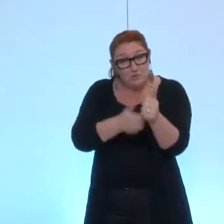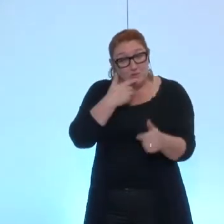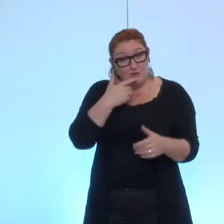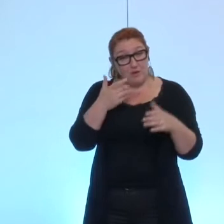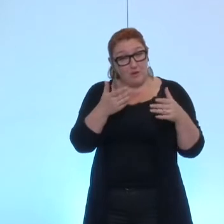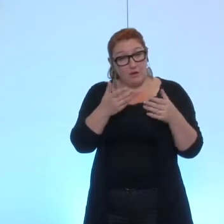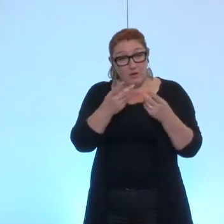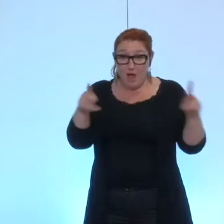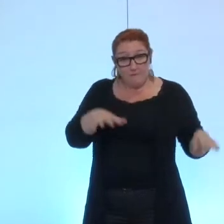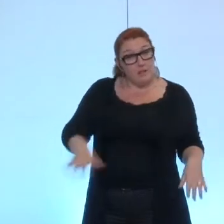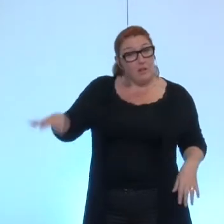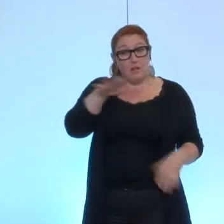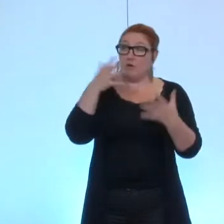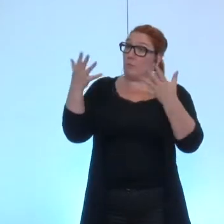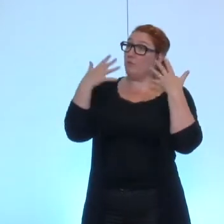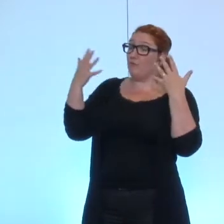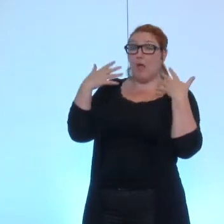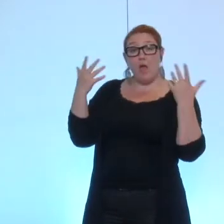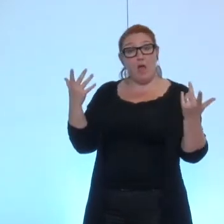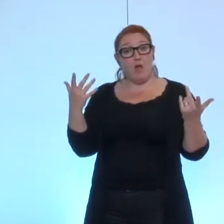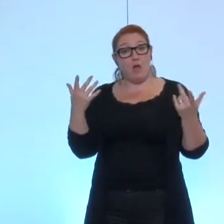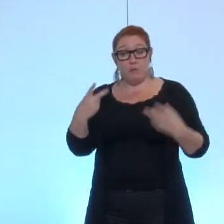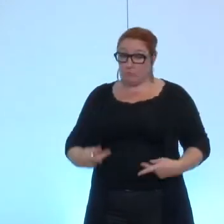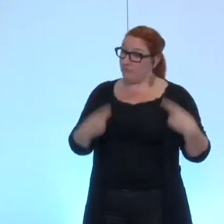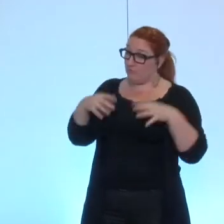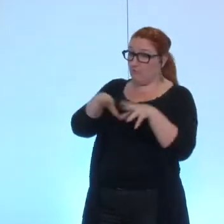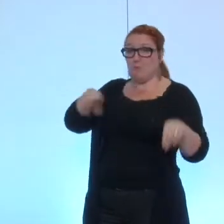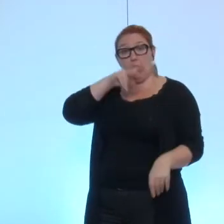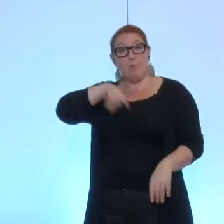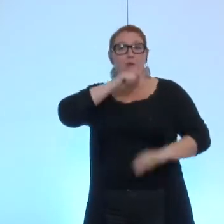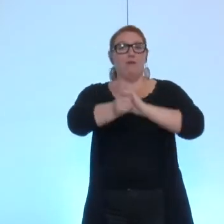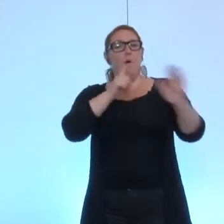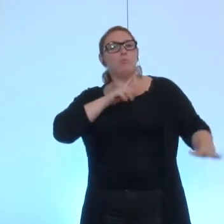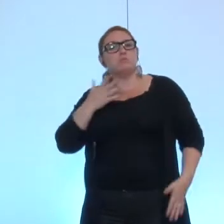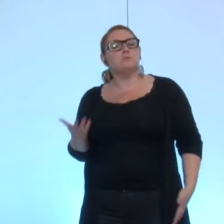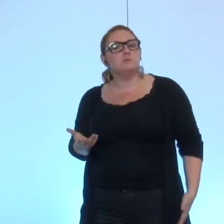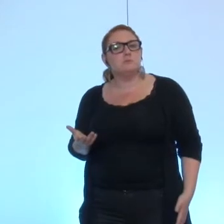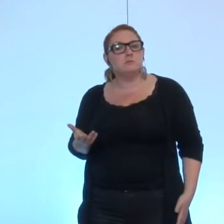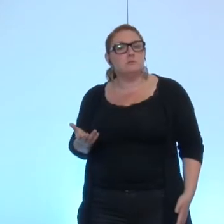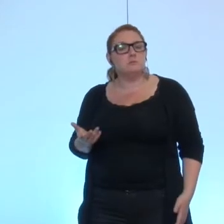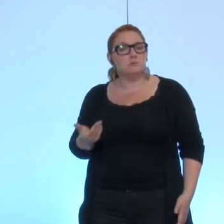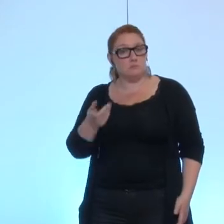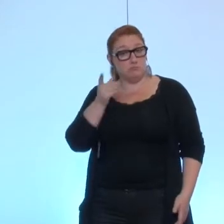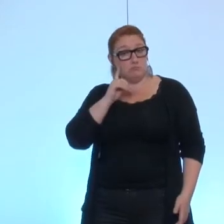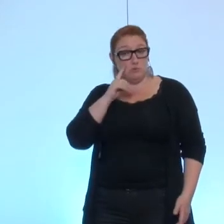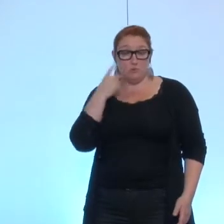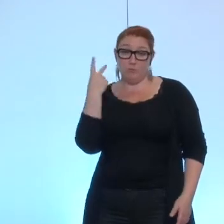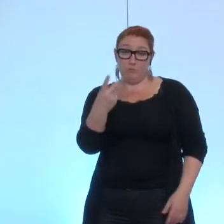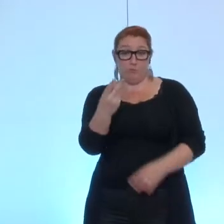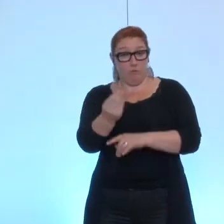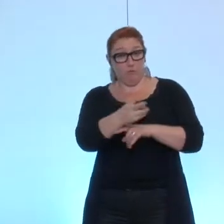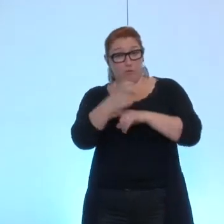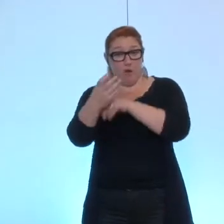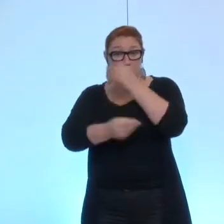la collectivité des frais liés à leur vie familiale, puisqu'il s'agit là de la garde de leurs enfants